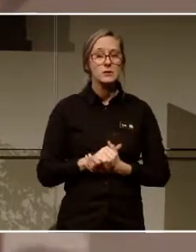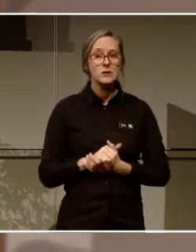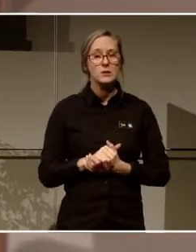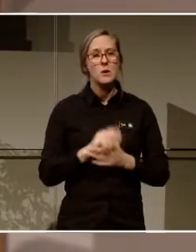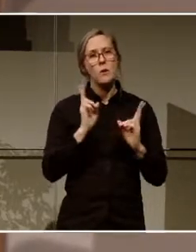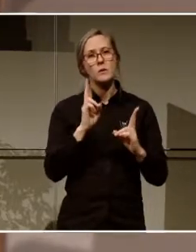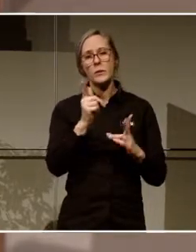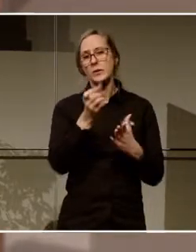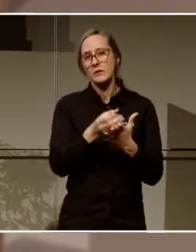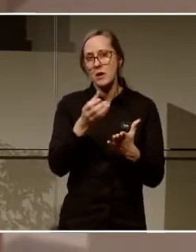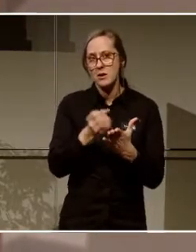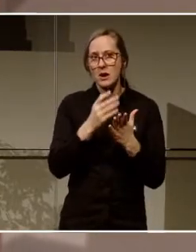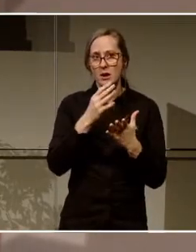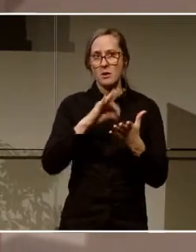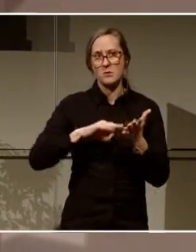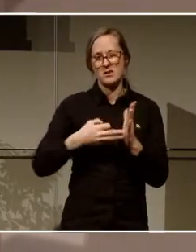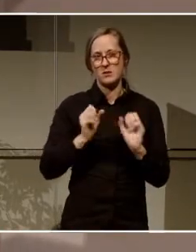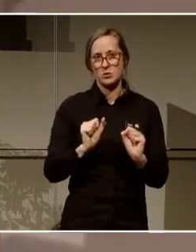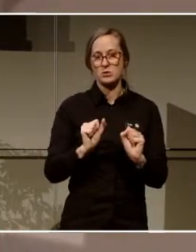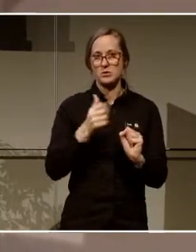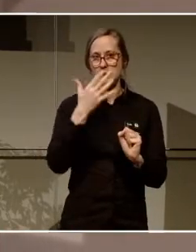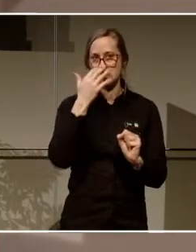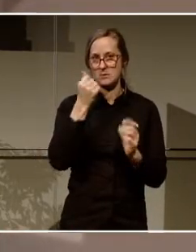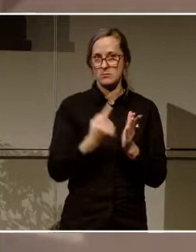Och utvärdera det här projektet för att göra det så bra som möjligt.